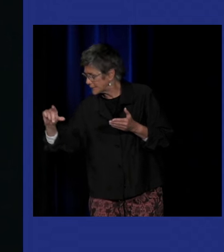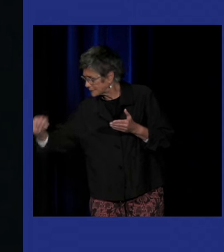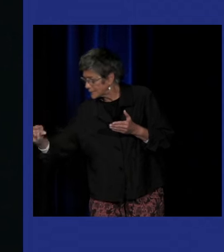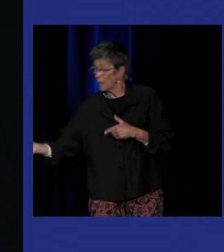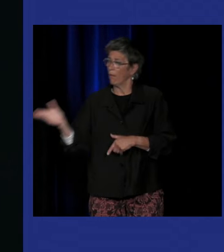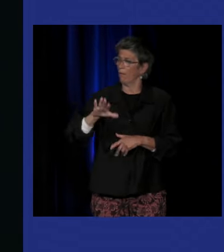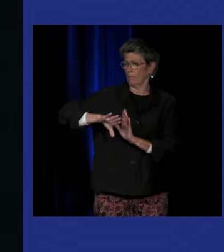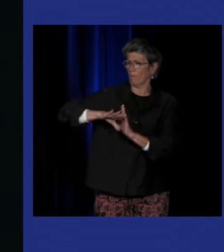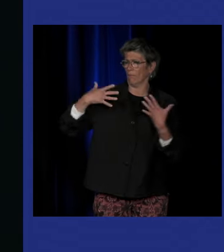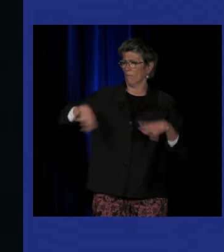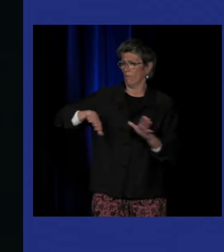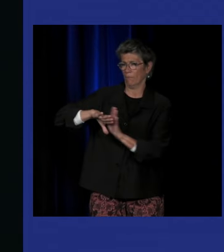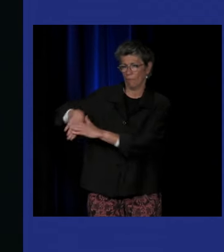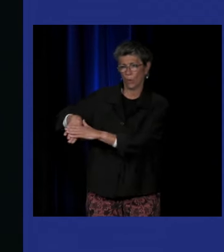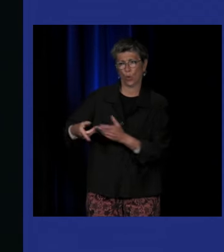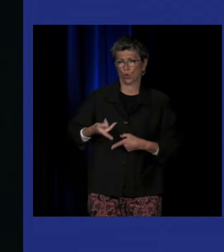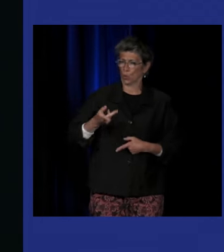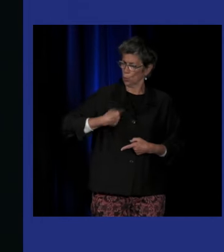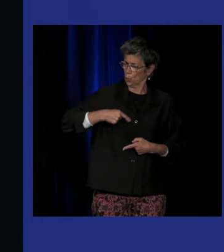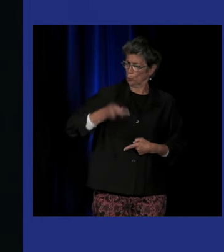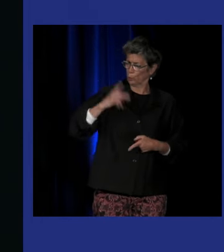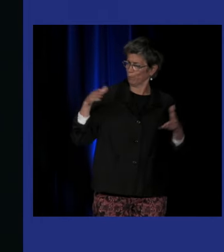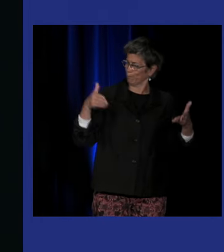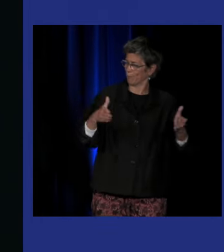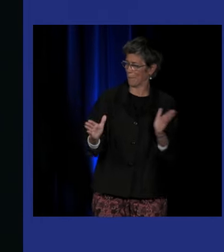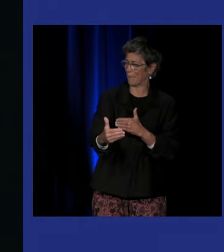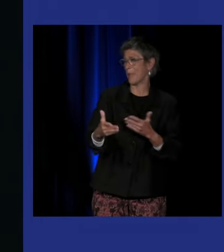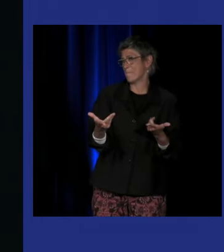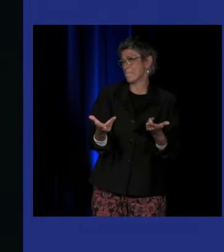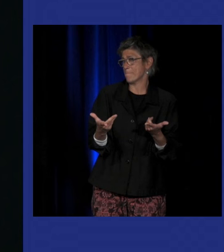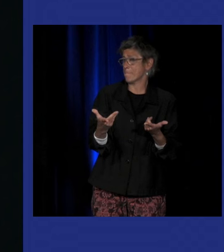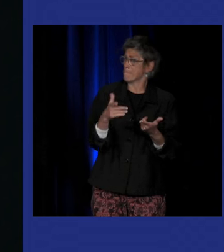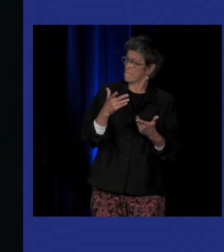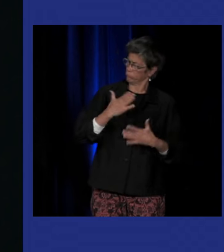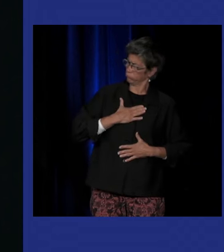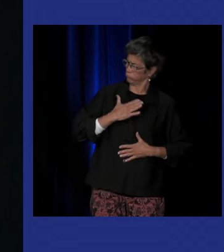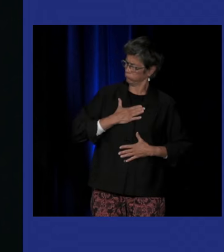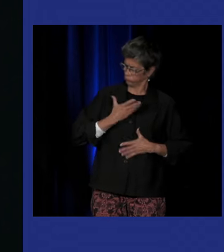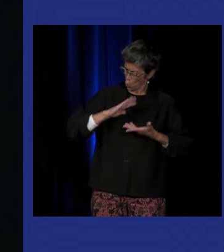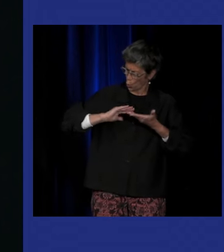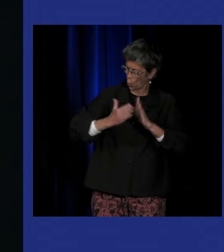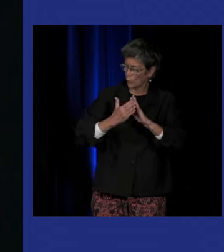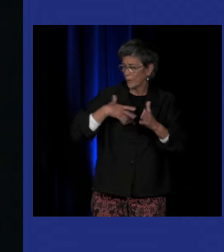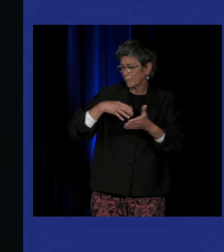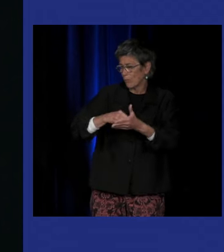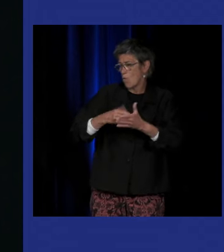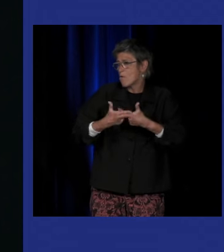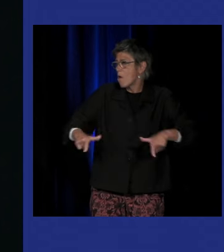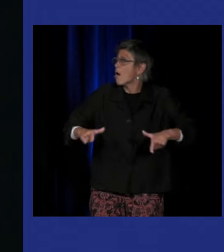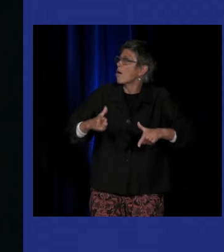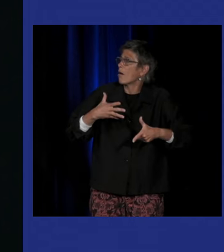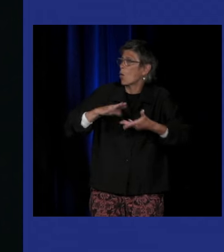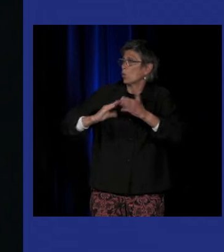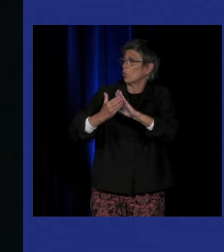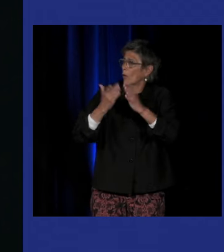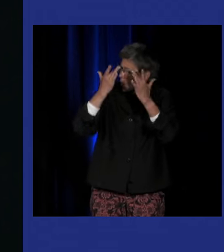nous, on va plutôt se centrer sur ces personnes qui s'identifient à une communauté de langues et d'expériences. Et c'est